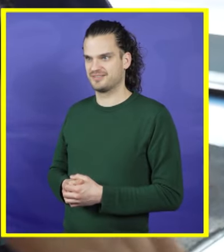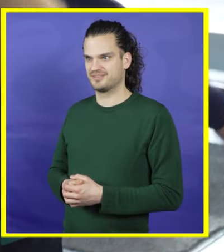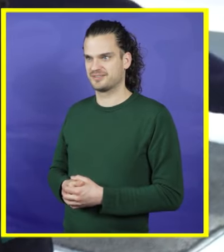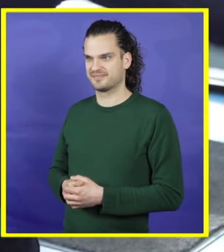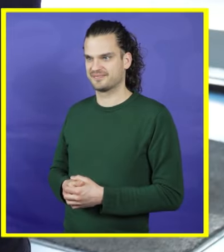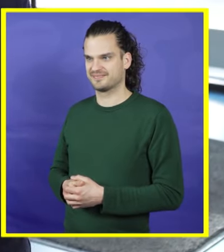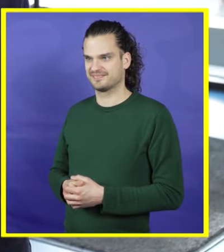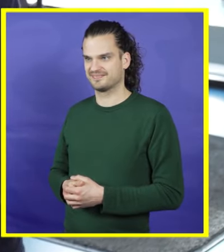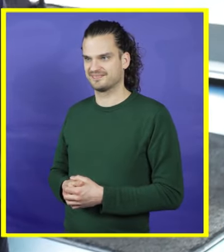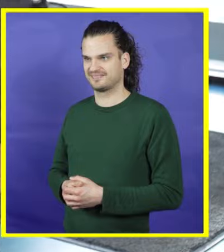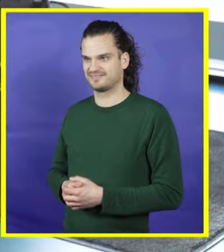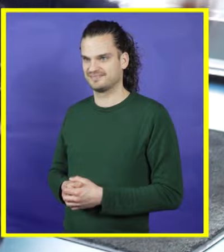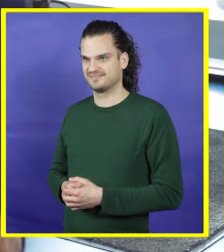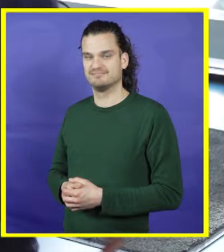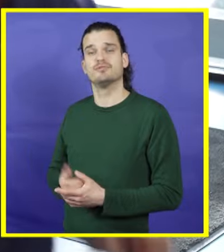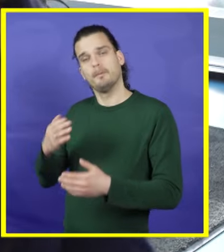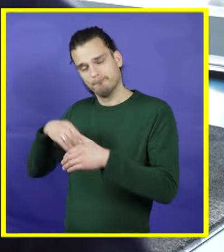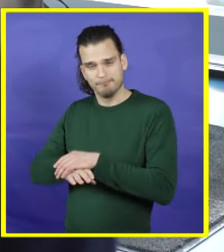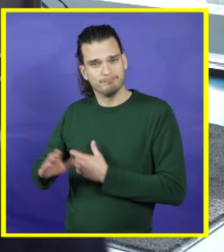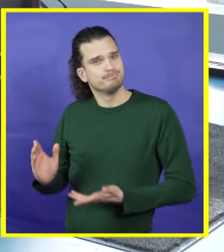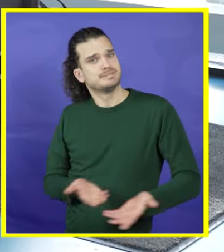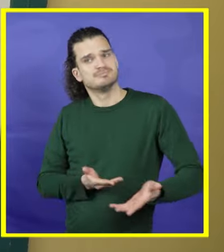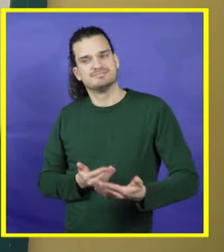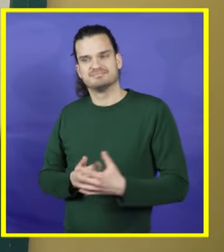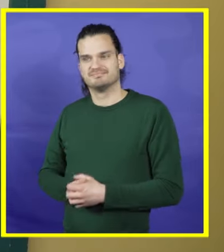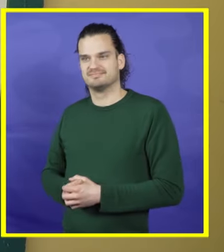Drie. Kom binnen.